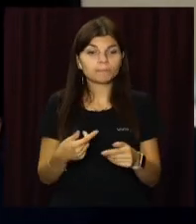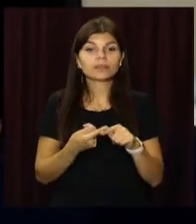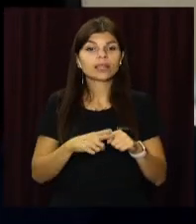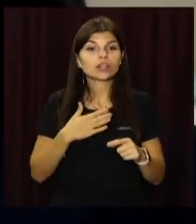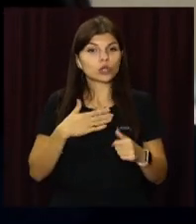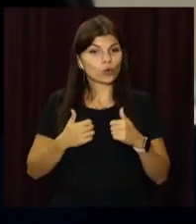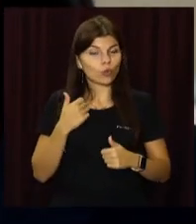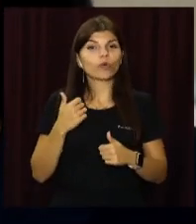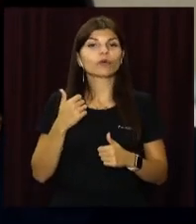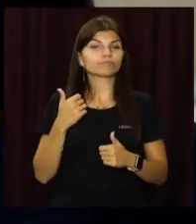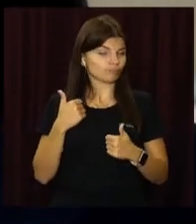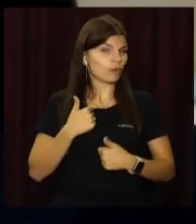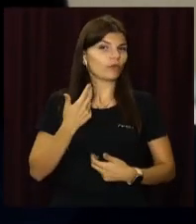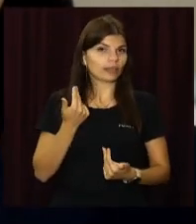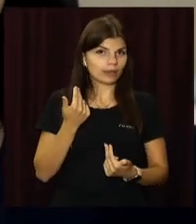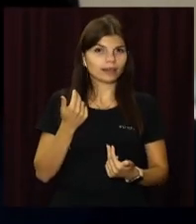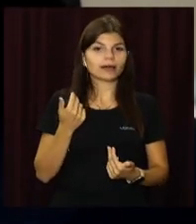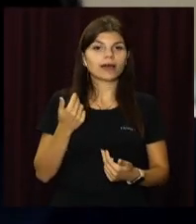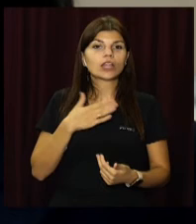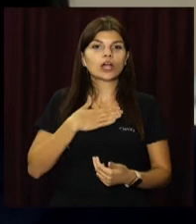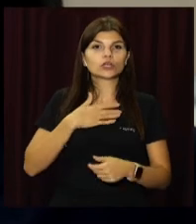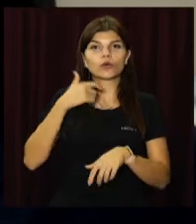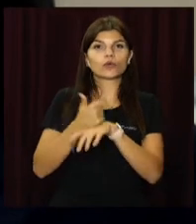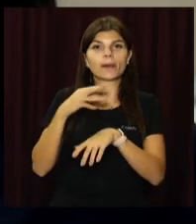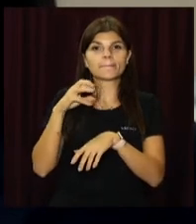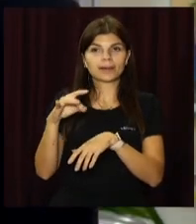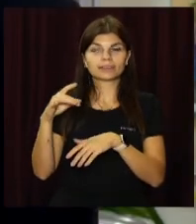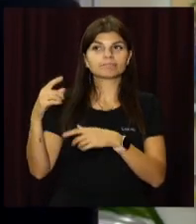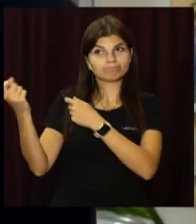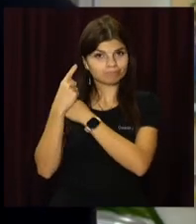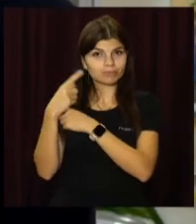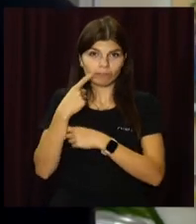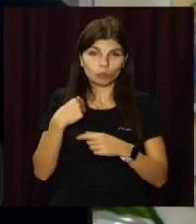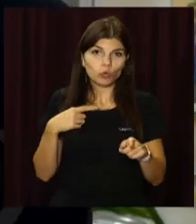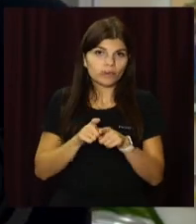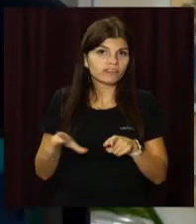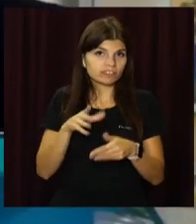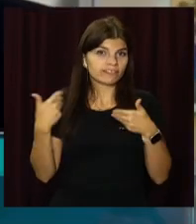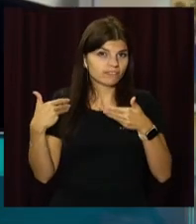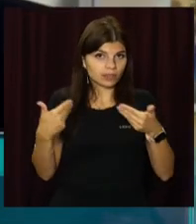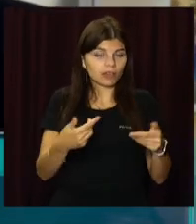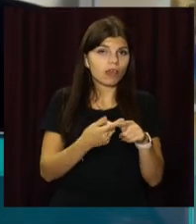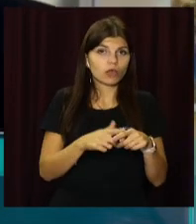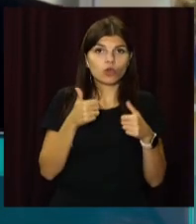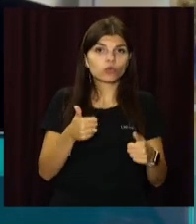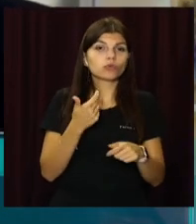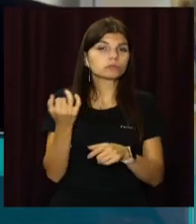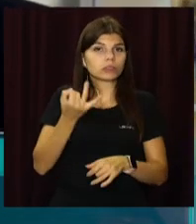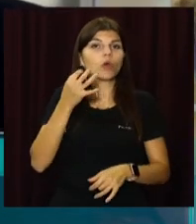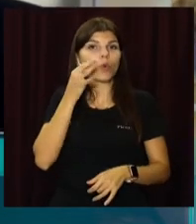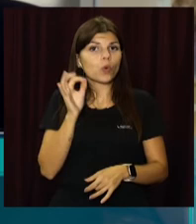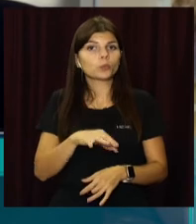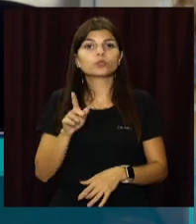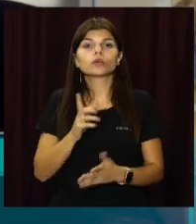дорученням міського голови я теж вітаю наші ЦНАПи. Вважаю, що це дуже добрий досвід, який